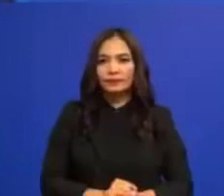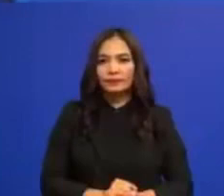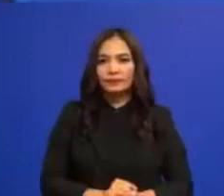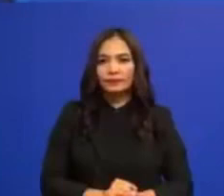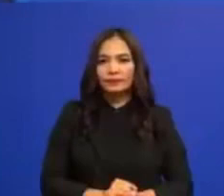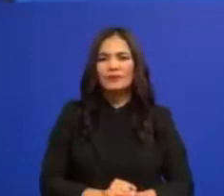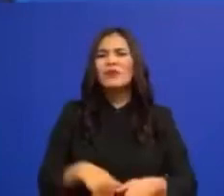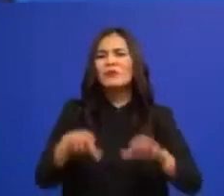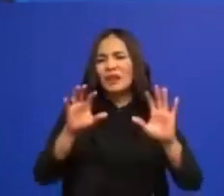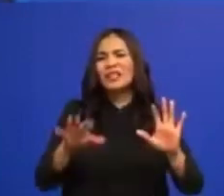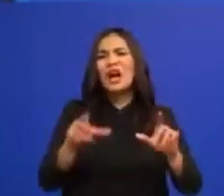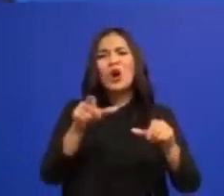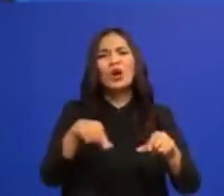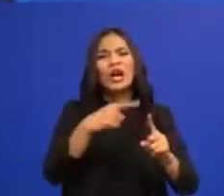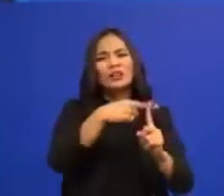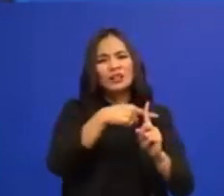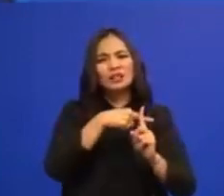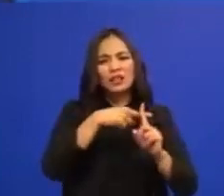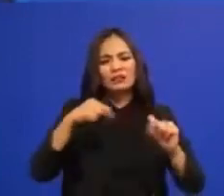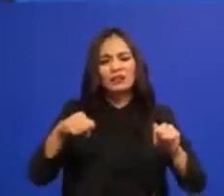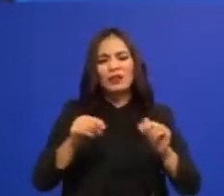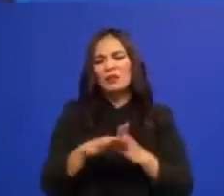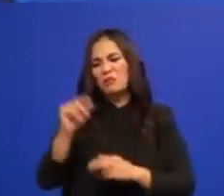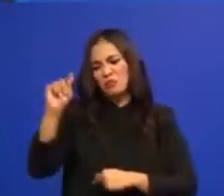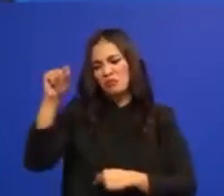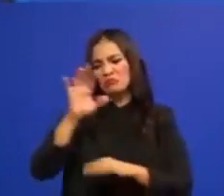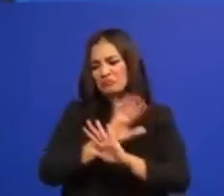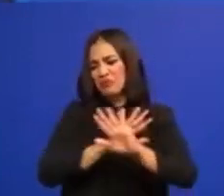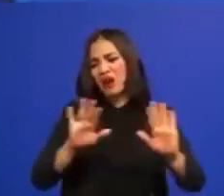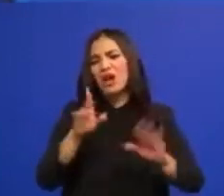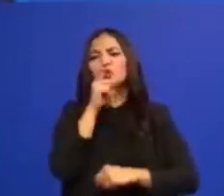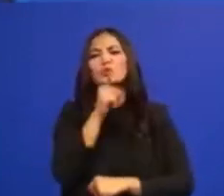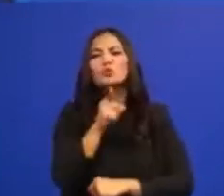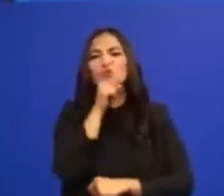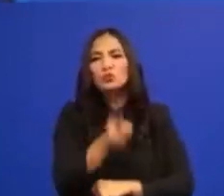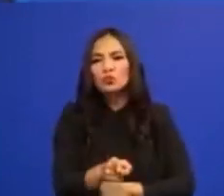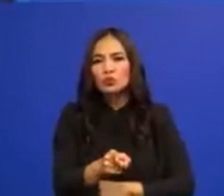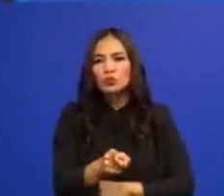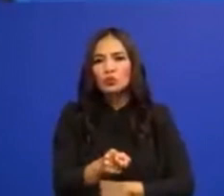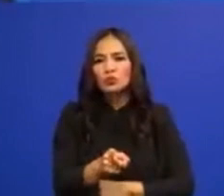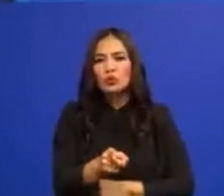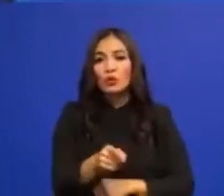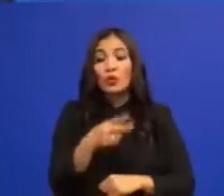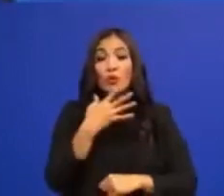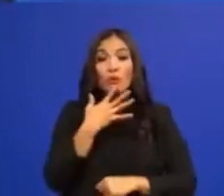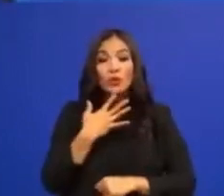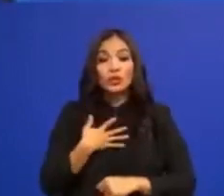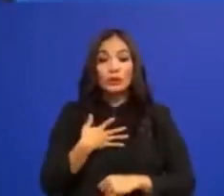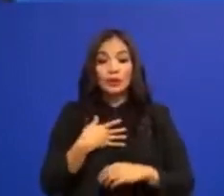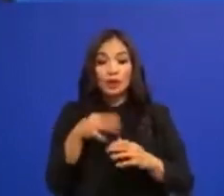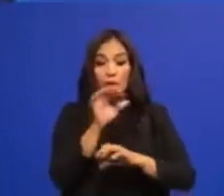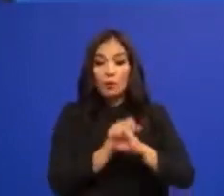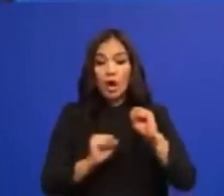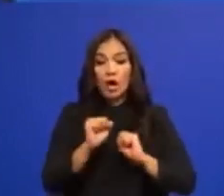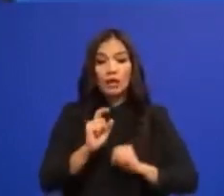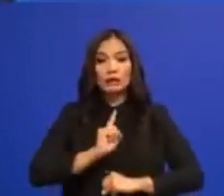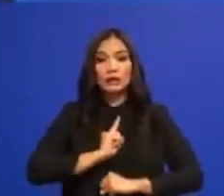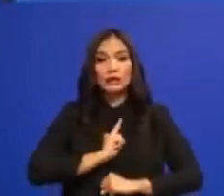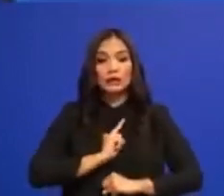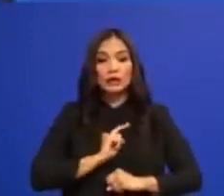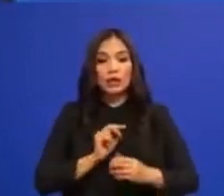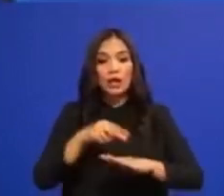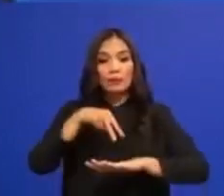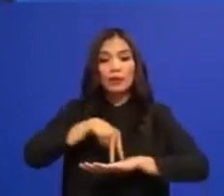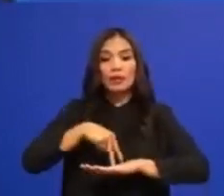Banyak orang Kristen yang sebenarnya belum sungguh-sungguh memperkarakan dirinya apakah